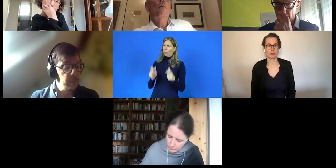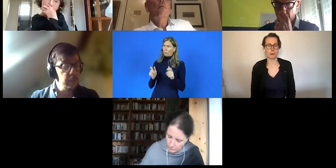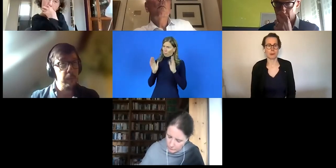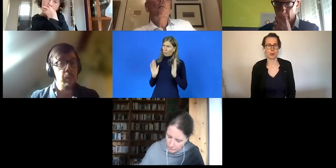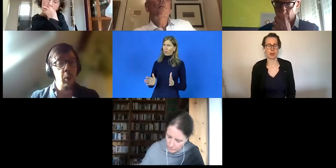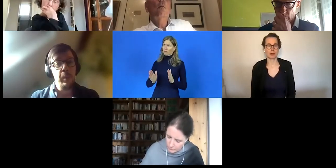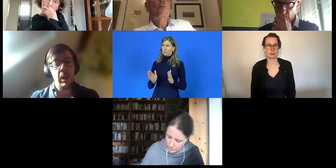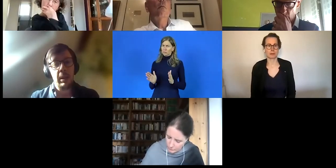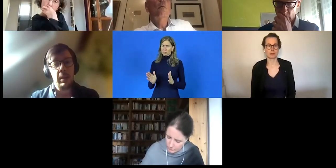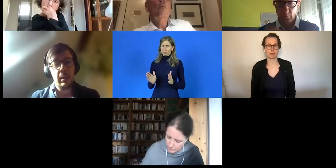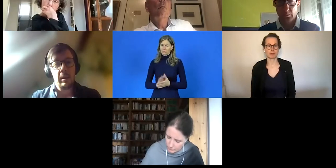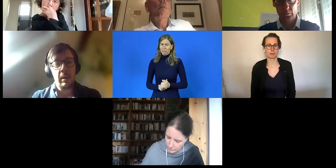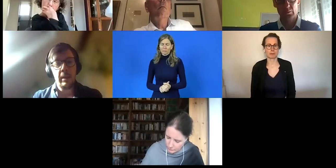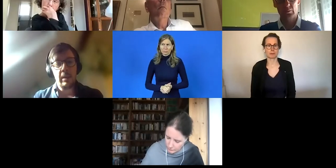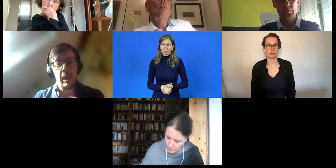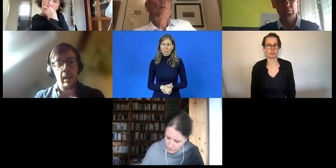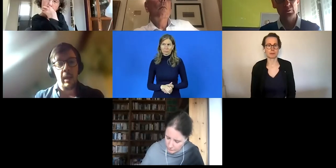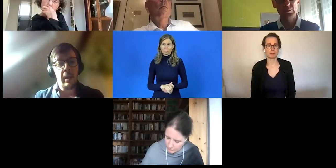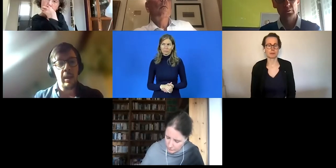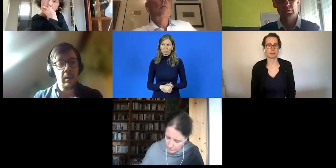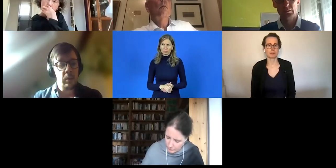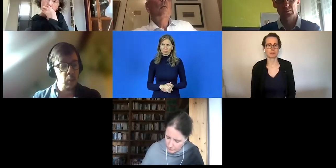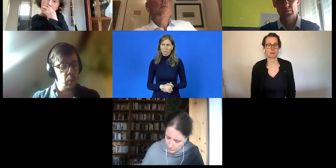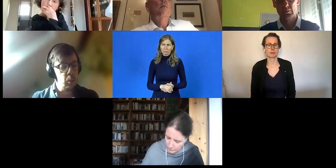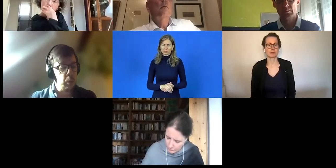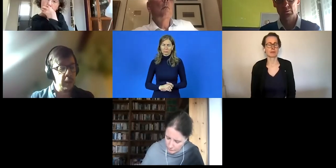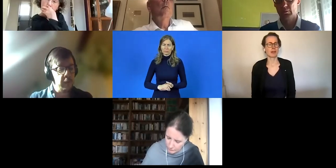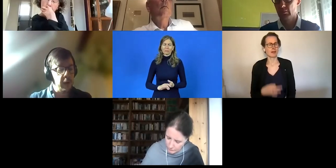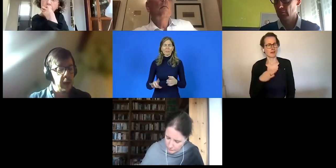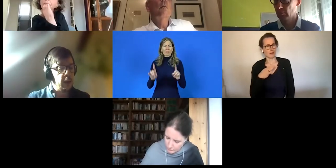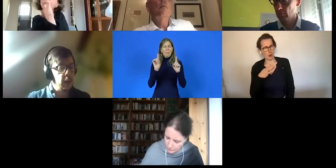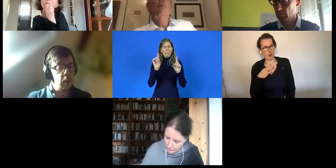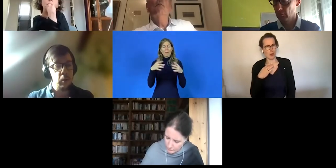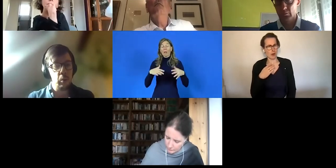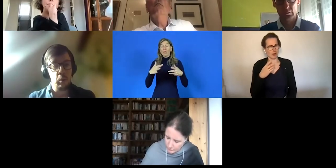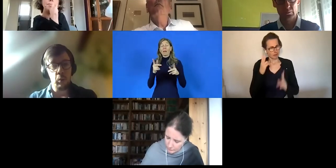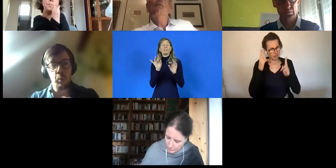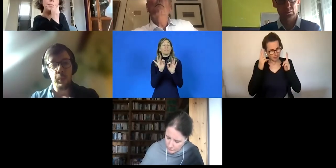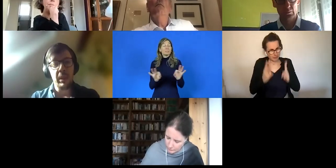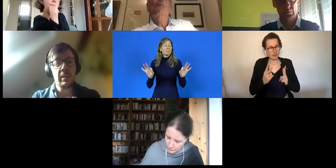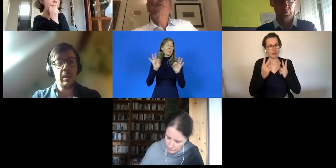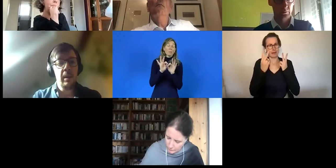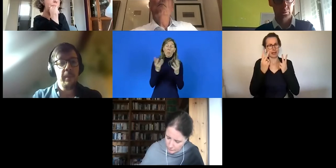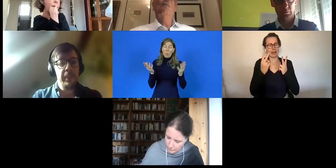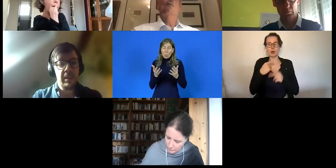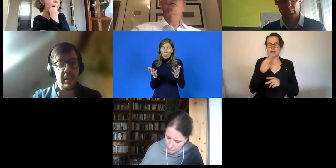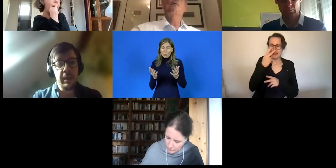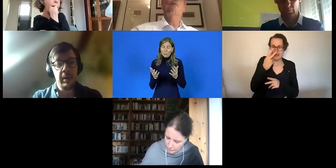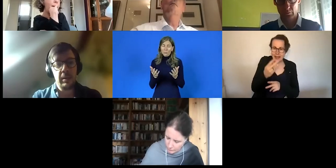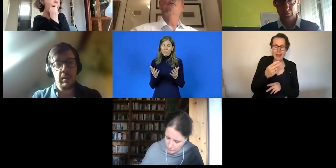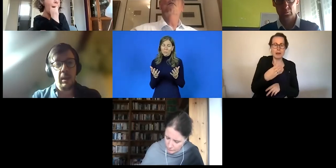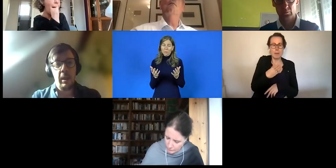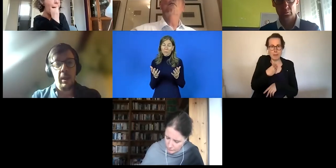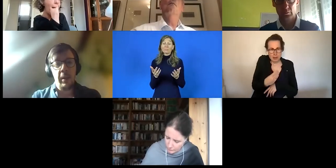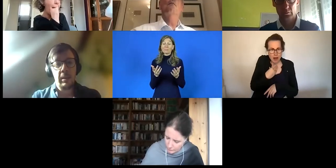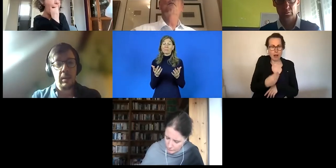Beschäftigungsverhältnissen tätig sind. Und darüber hinaus scheint es uns aber auch vor allem geboten